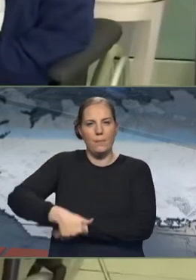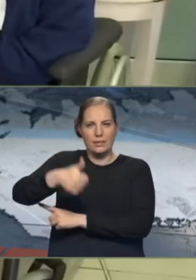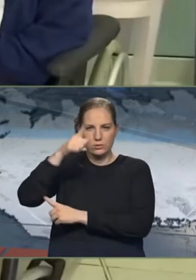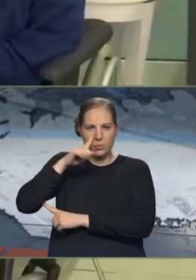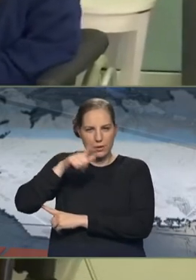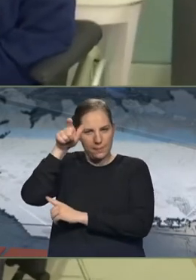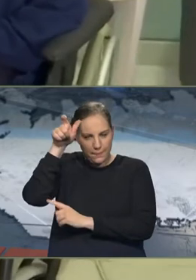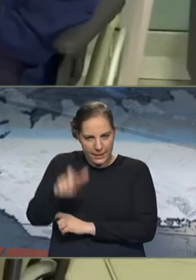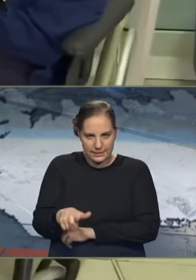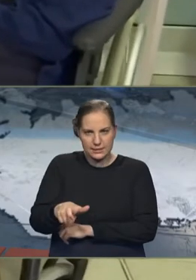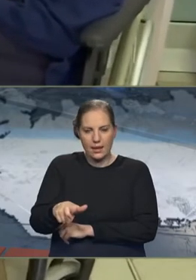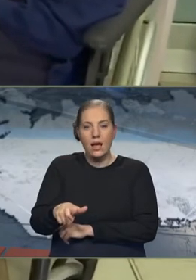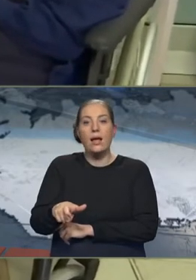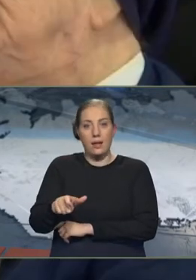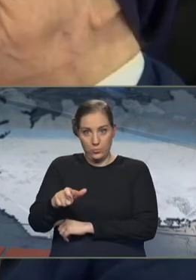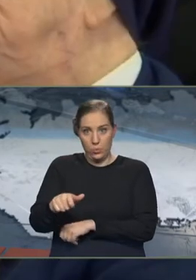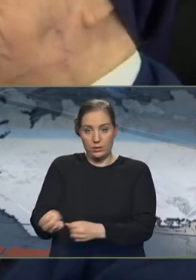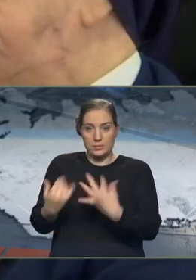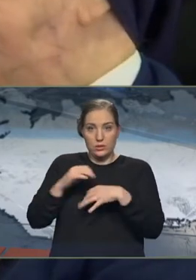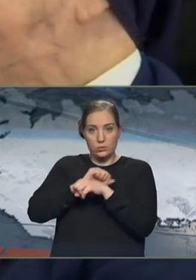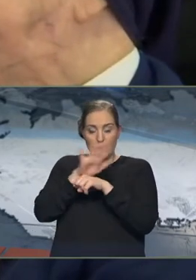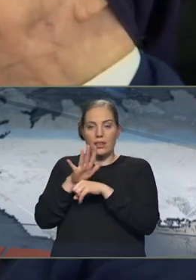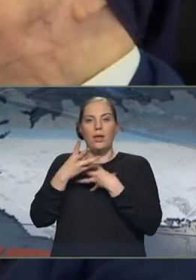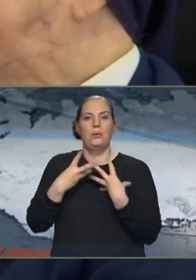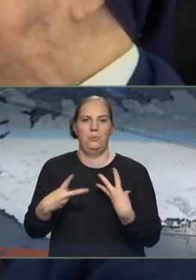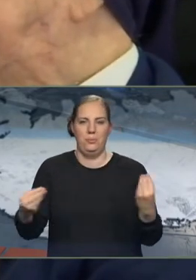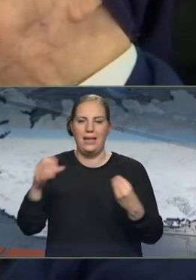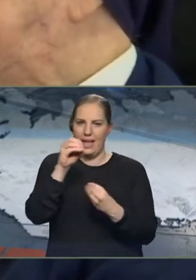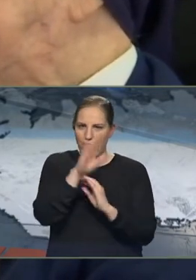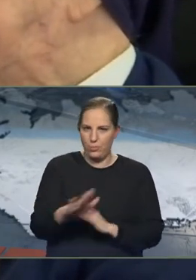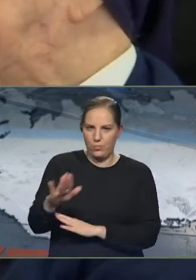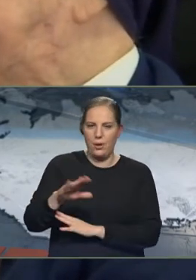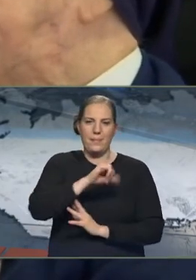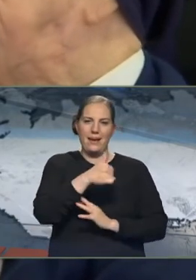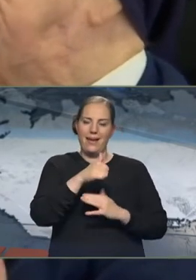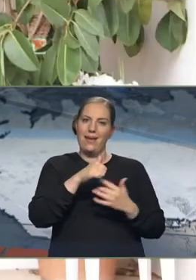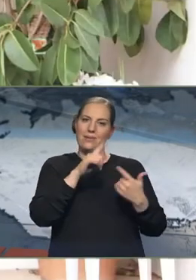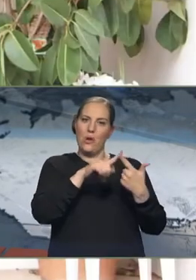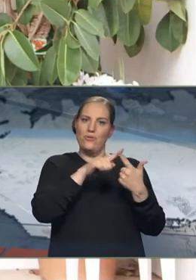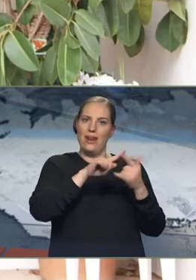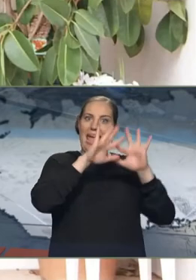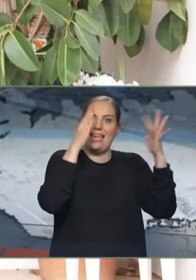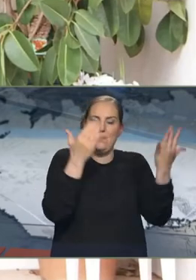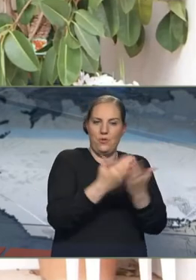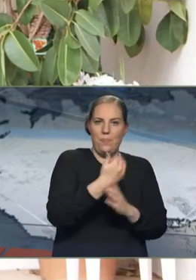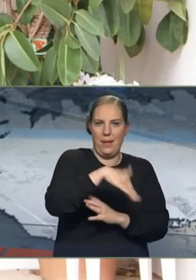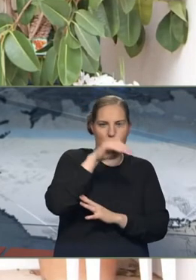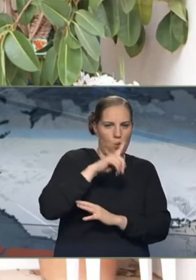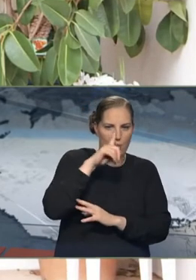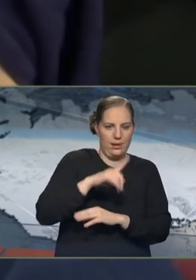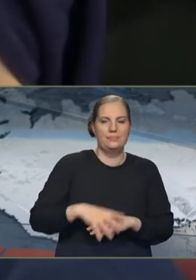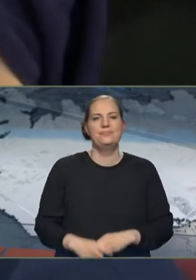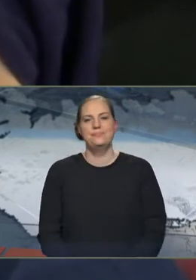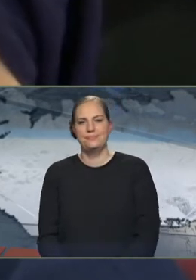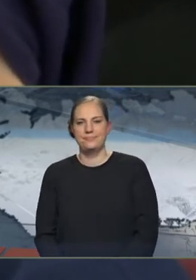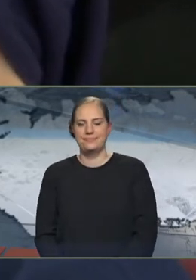vitaður um að hafi batnað af COVID-19 í Evrópu og hans er vitað um eina aðra í heiminum öllum sem er eldri. Ditt mér hvað þú